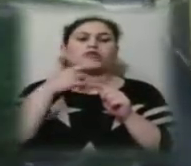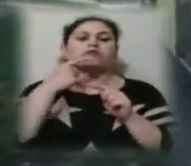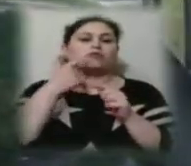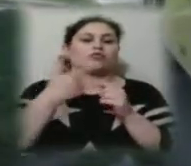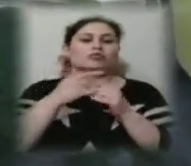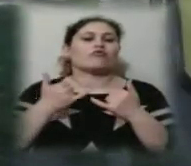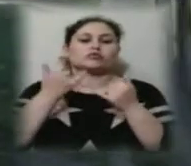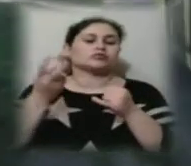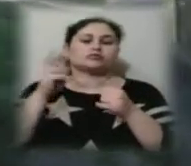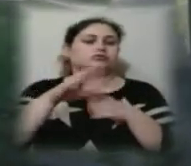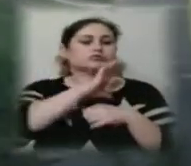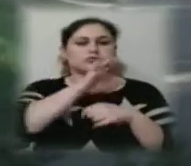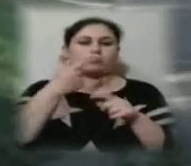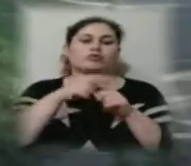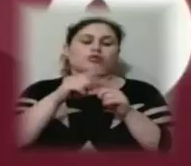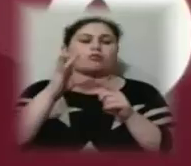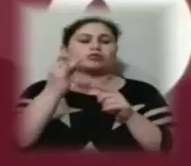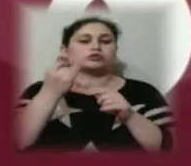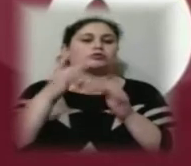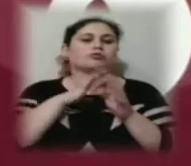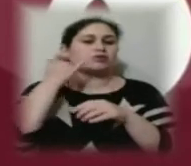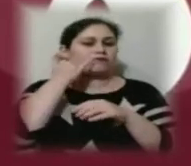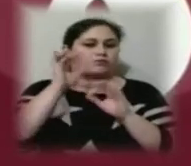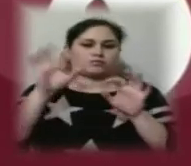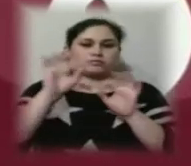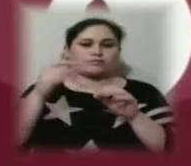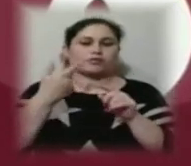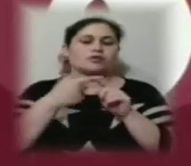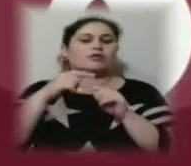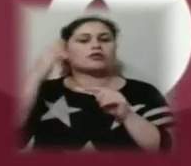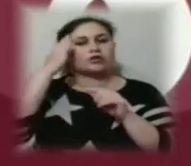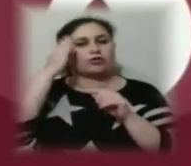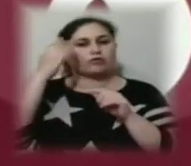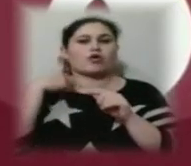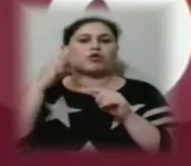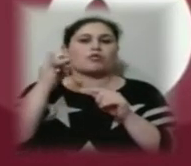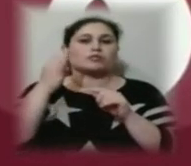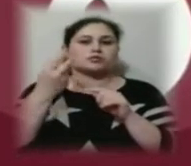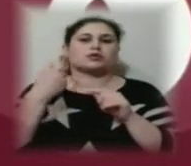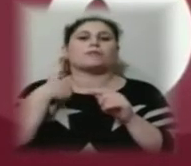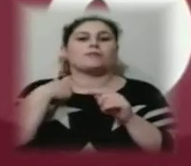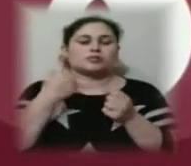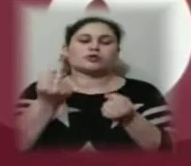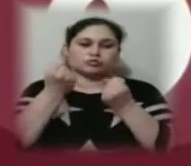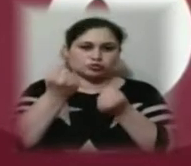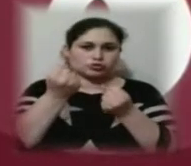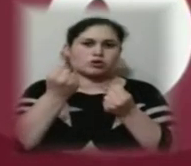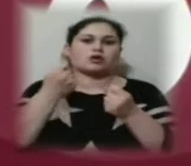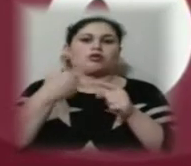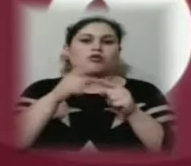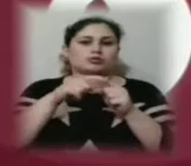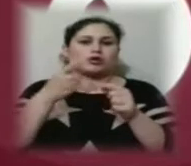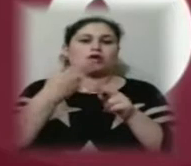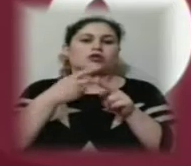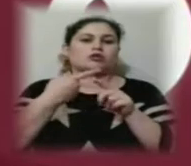свою позицію він прокоментував телефоном. Як голова комісії і наша комісія, ми підтримали саме надання цього